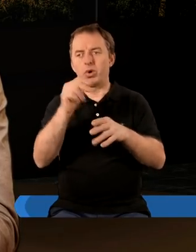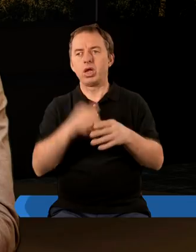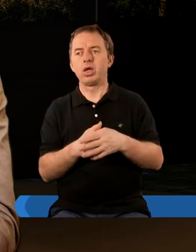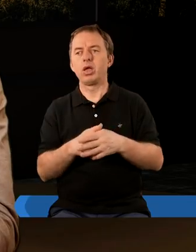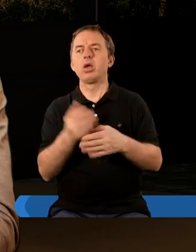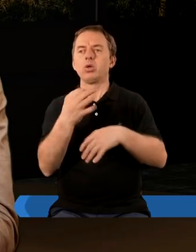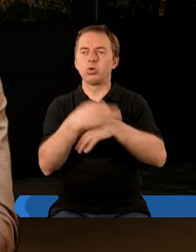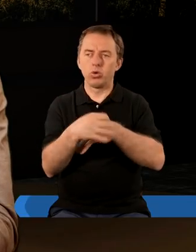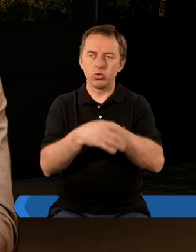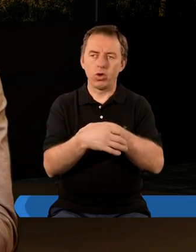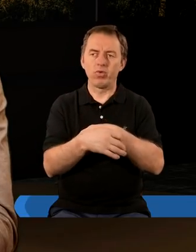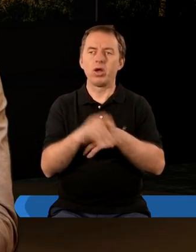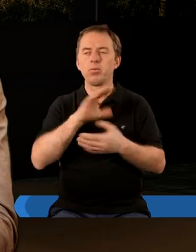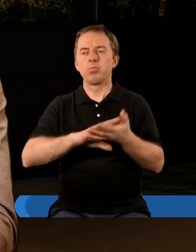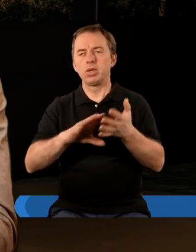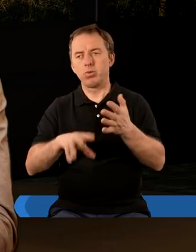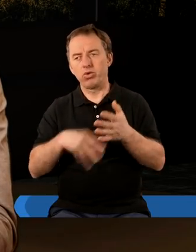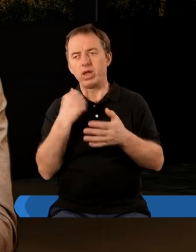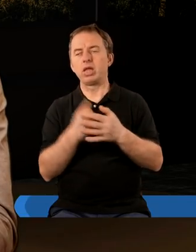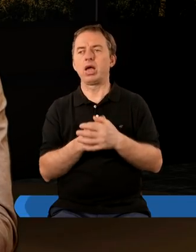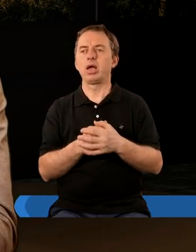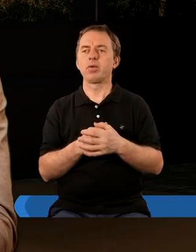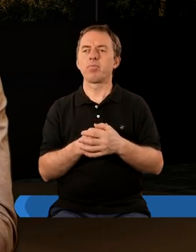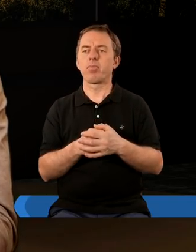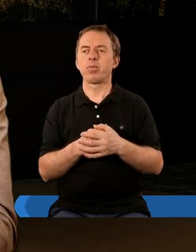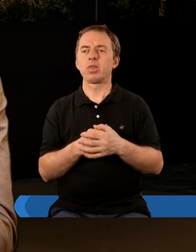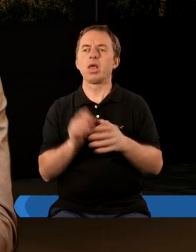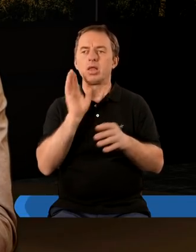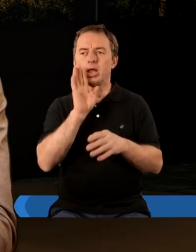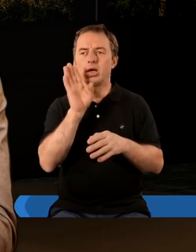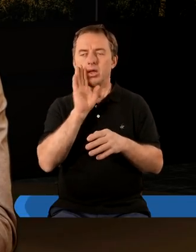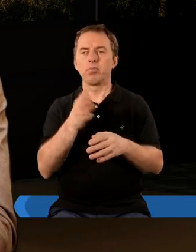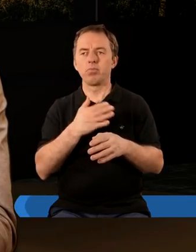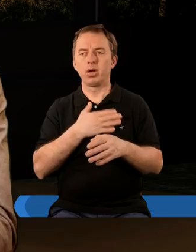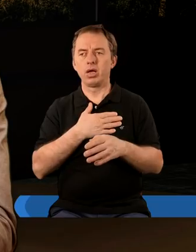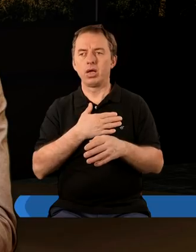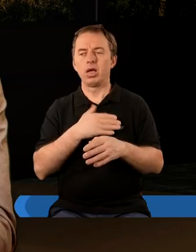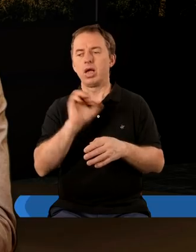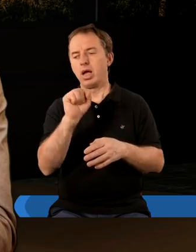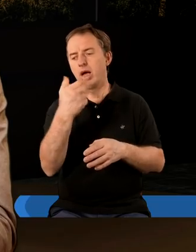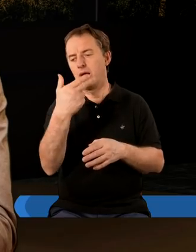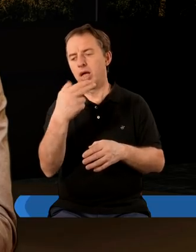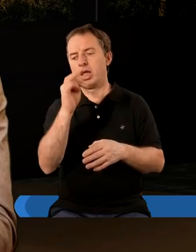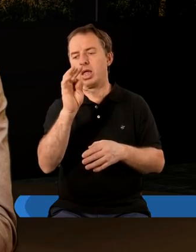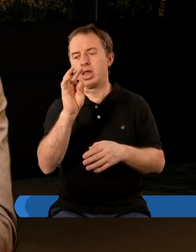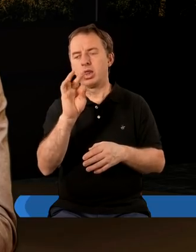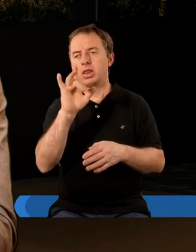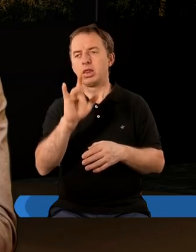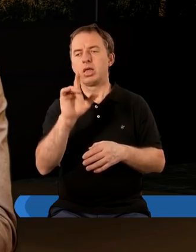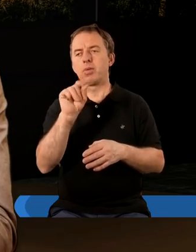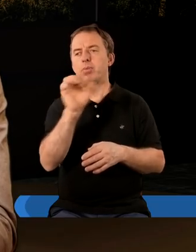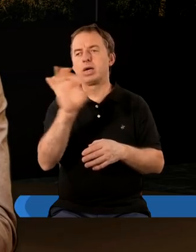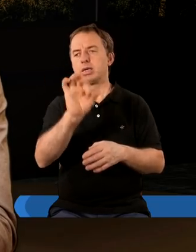studiował, bądź nie, Pismo Święte. Tak samo mamy tutaj Antypasa. Jak